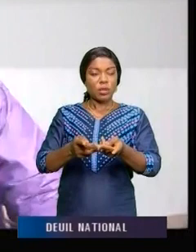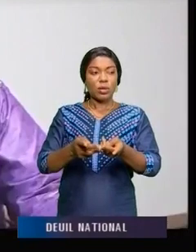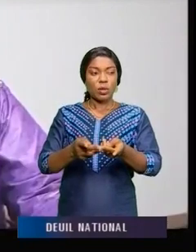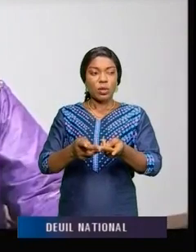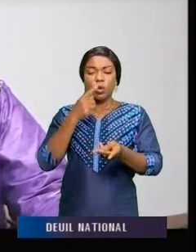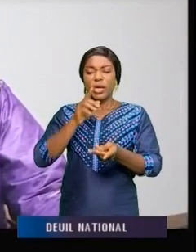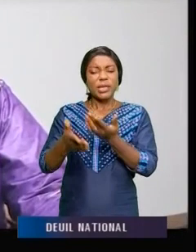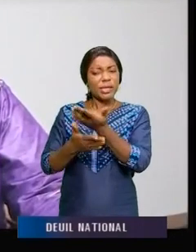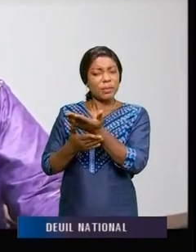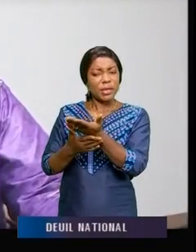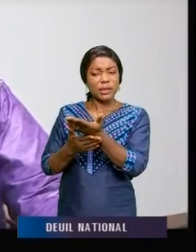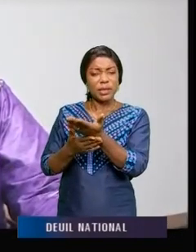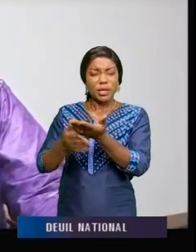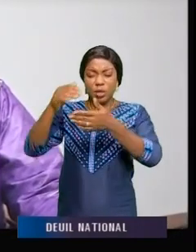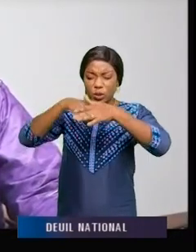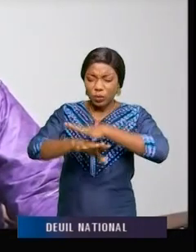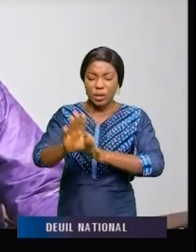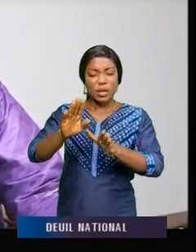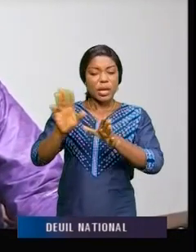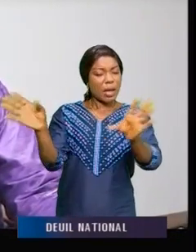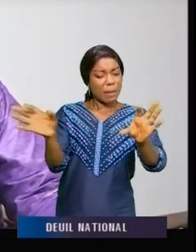politique, d'aucune...